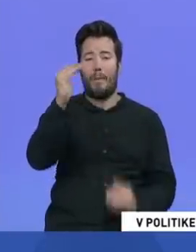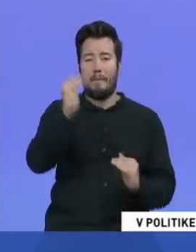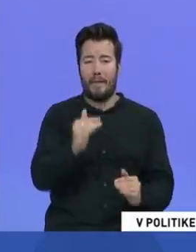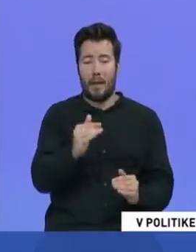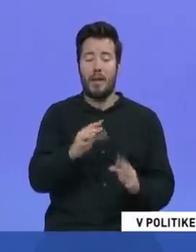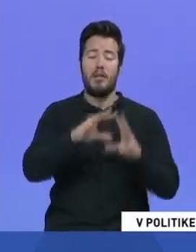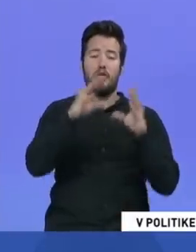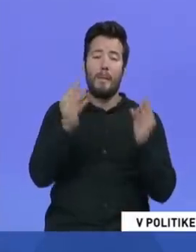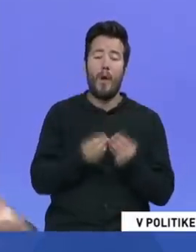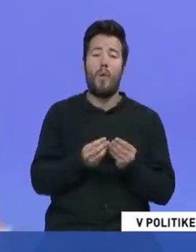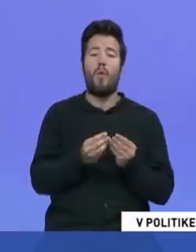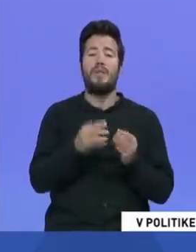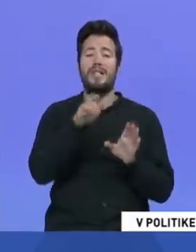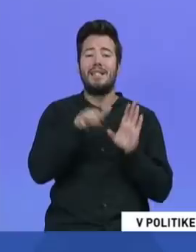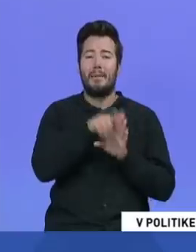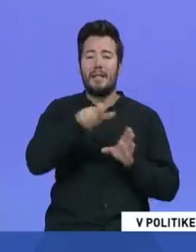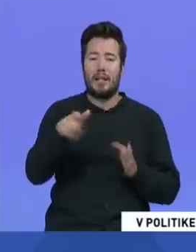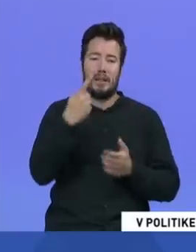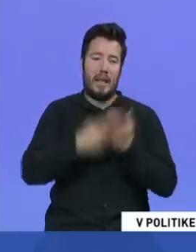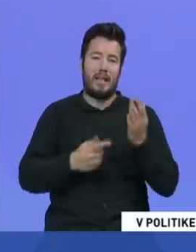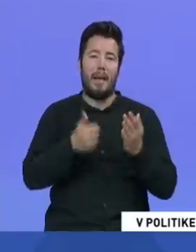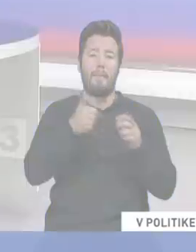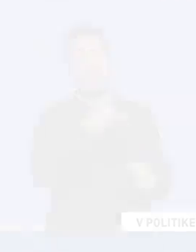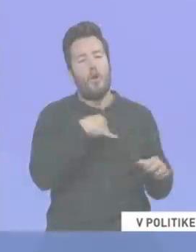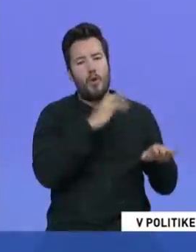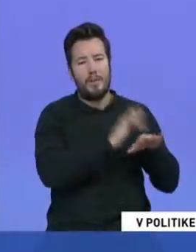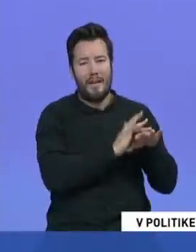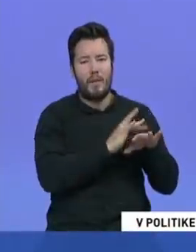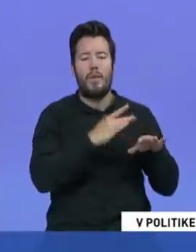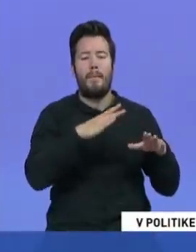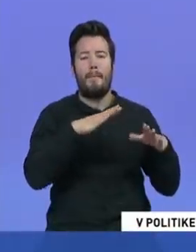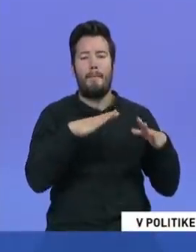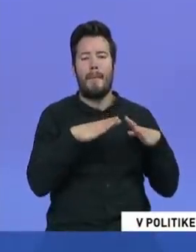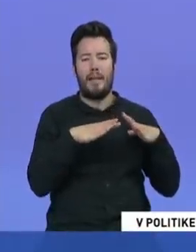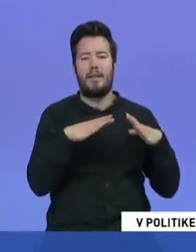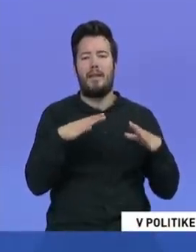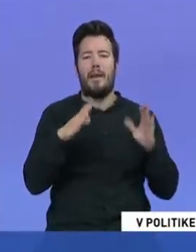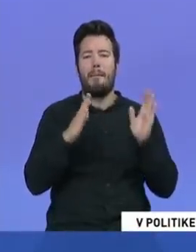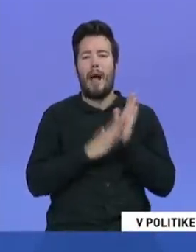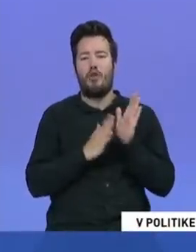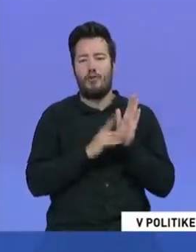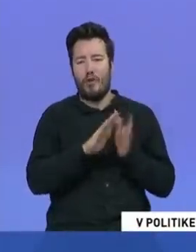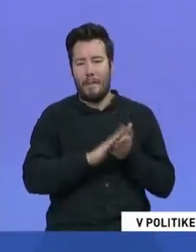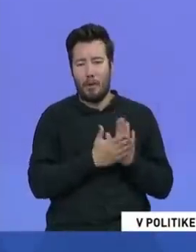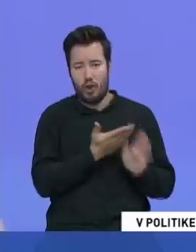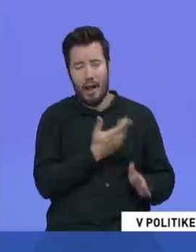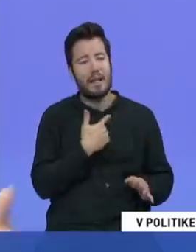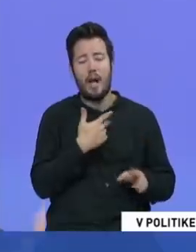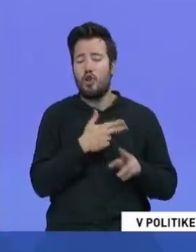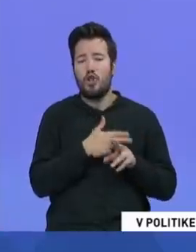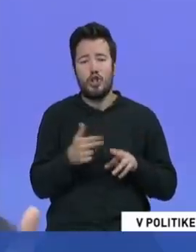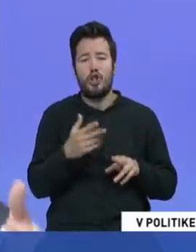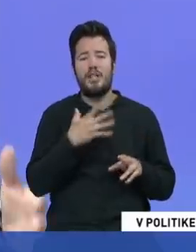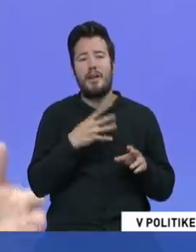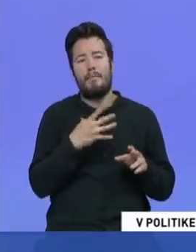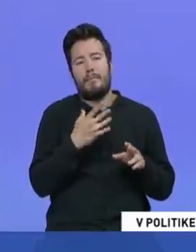eur, čo sú neúveriteľné čísla, ktoré mohli ísť do ekonomiky a rozhýbať spotrebu. Úplne, úplne som to myslel čisto, ako ten pojem, ktorý sa používa v